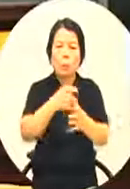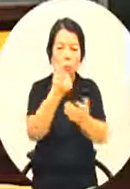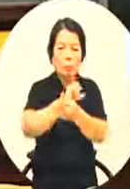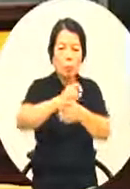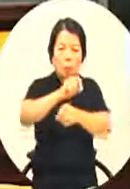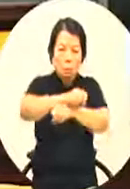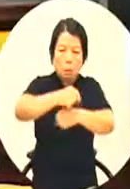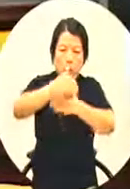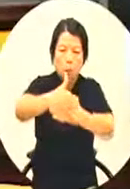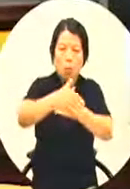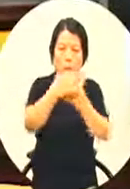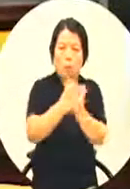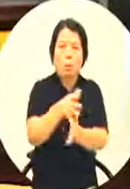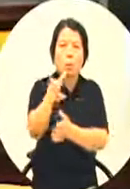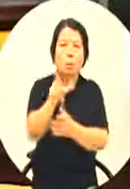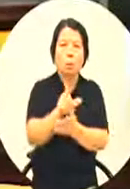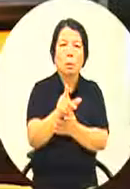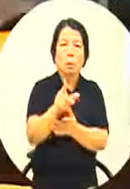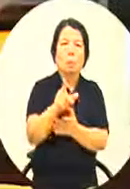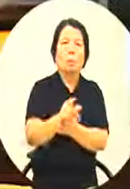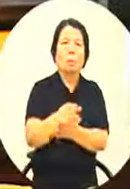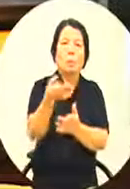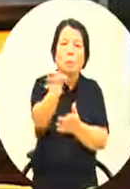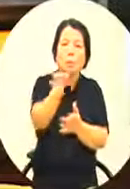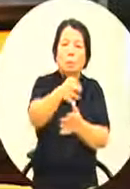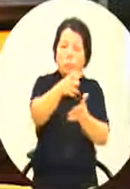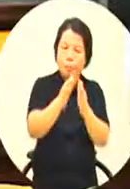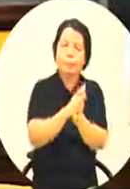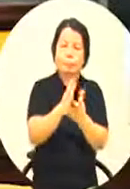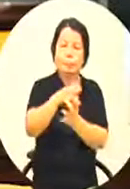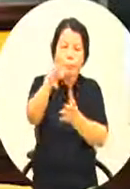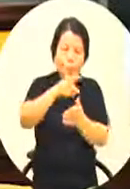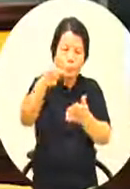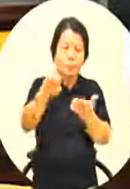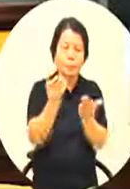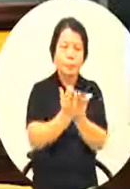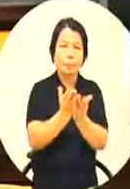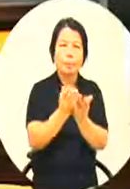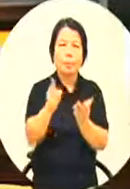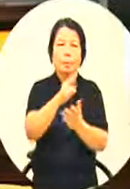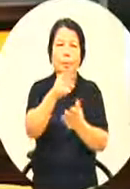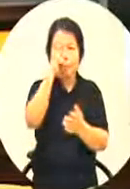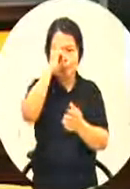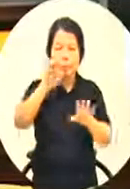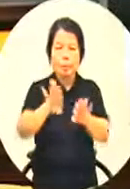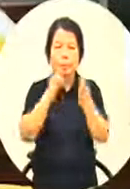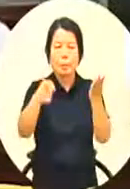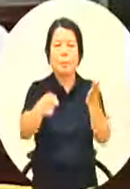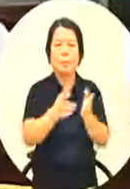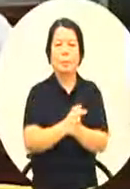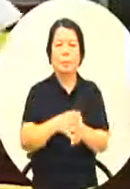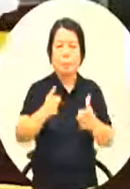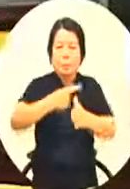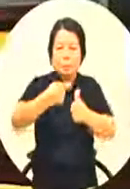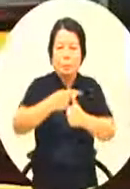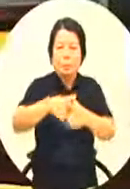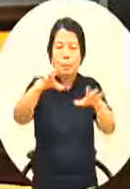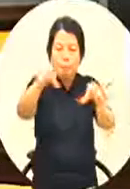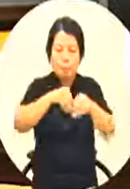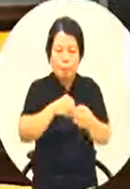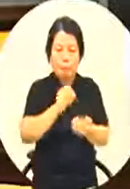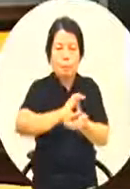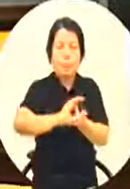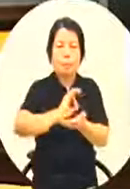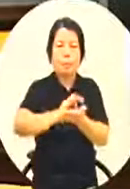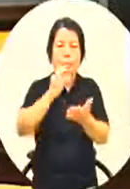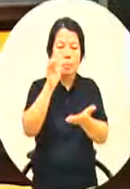没有不尊重原创或者他们的机构他们一开始就是希望开放的那个先设备把他抓下来然后就开始